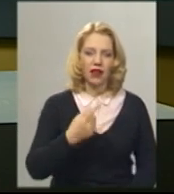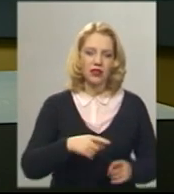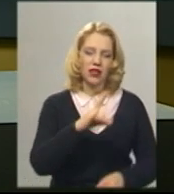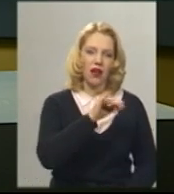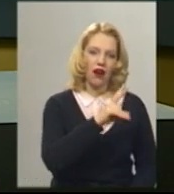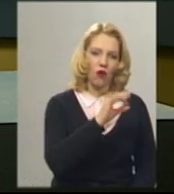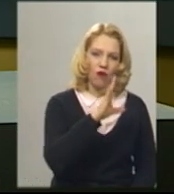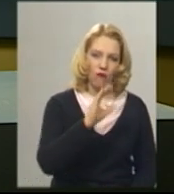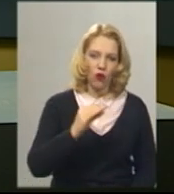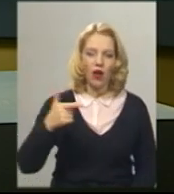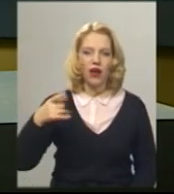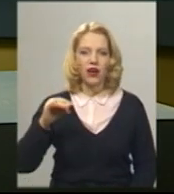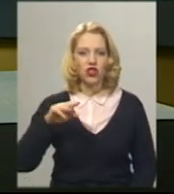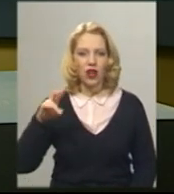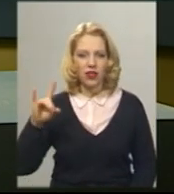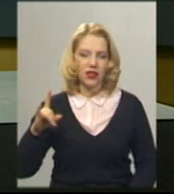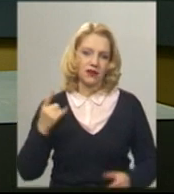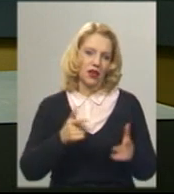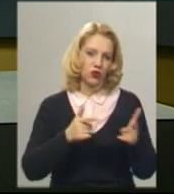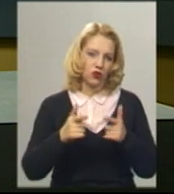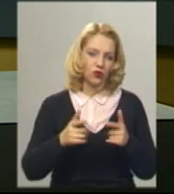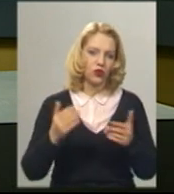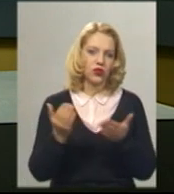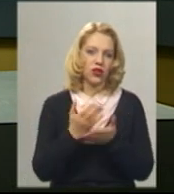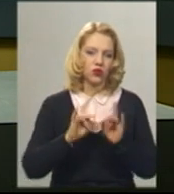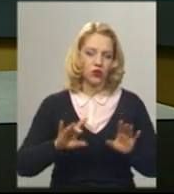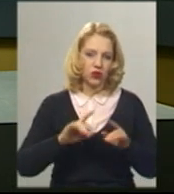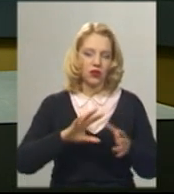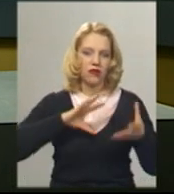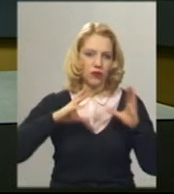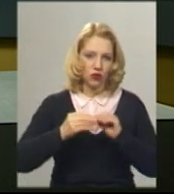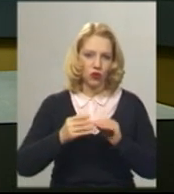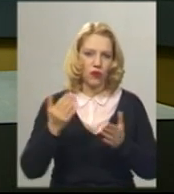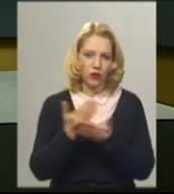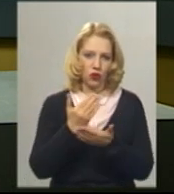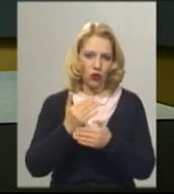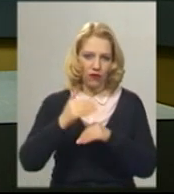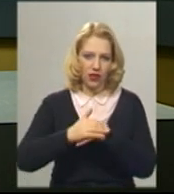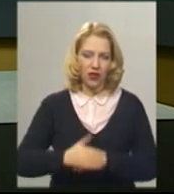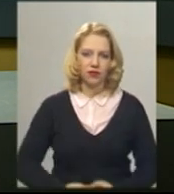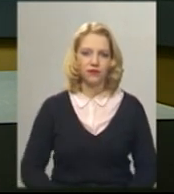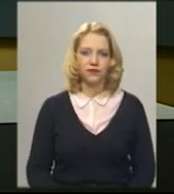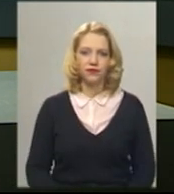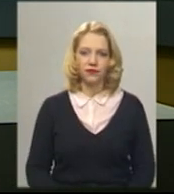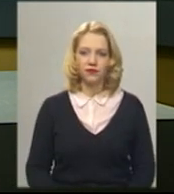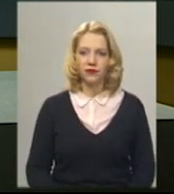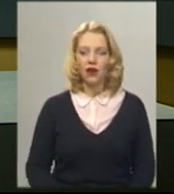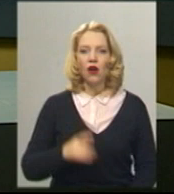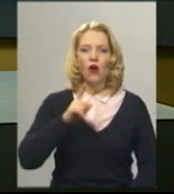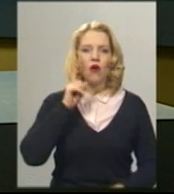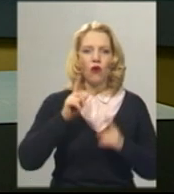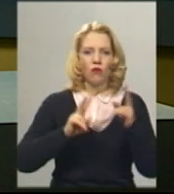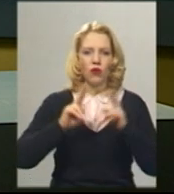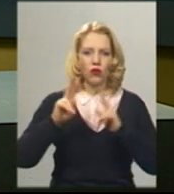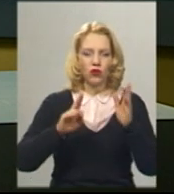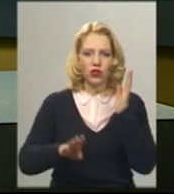Ракове та Гречани. Наразі сюжет готується до ефіру. Більше дивіться у підсумковому випуску новин. Омолодження дерев